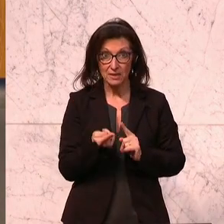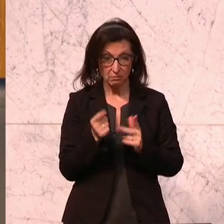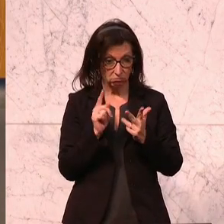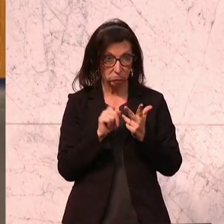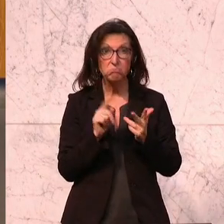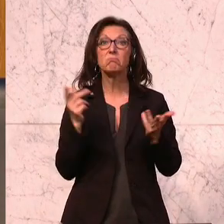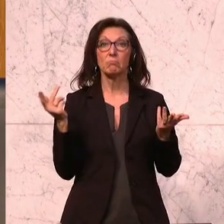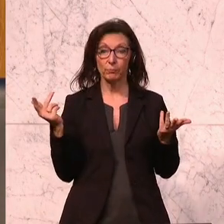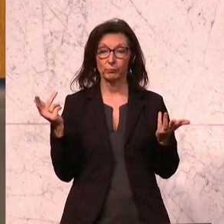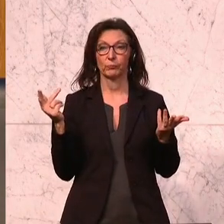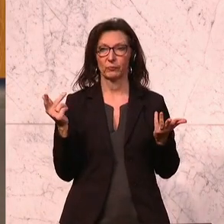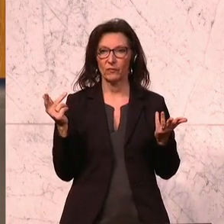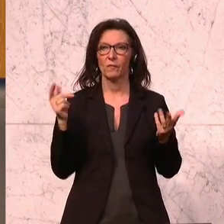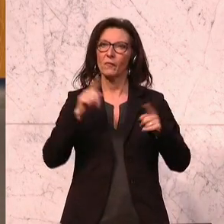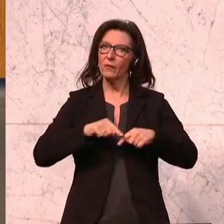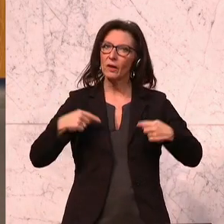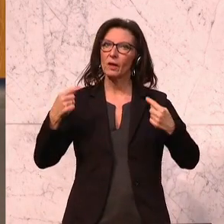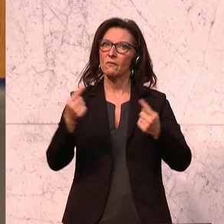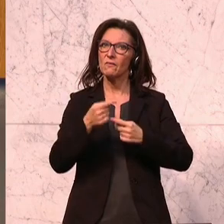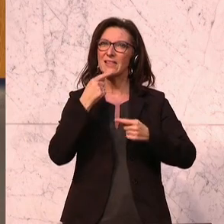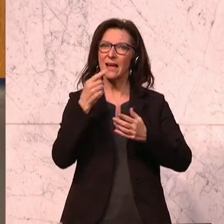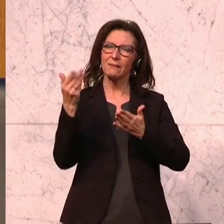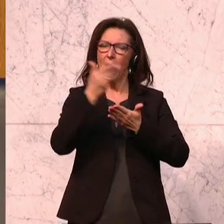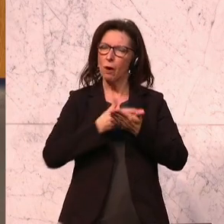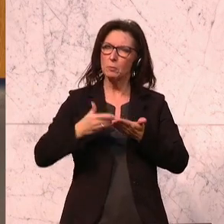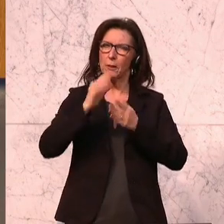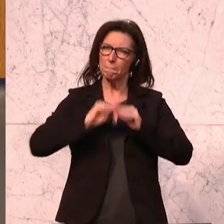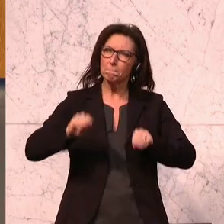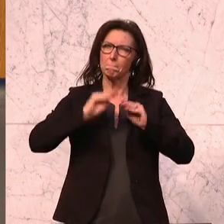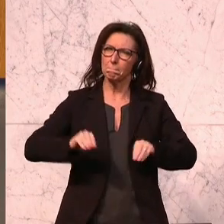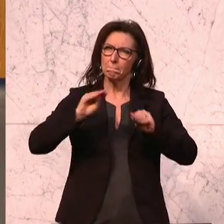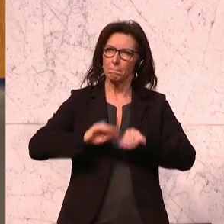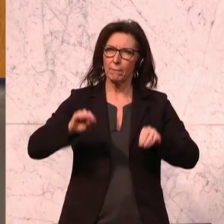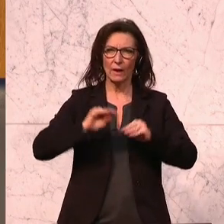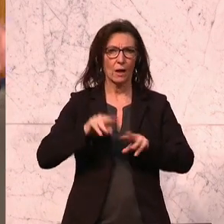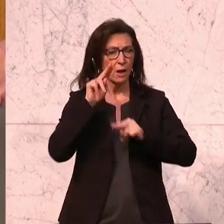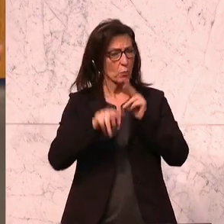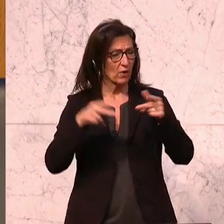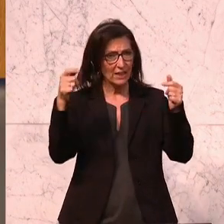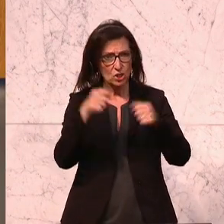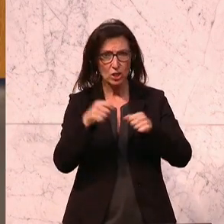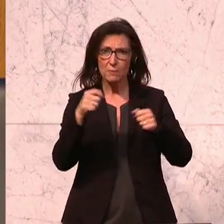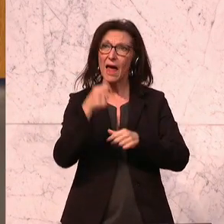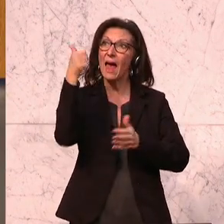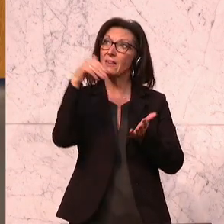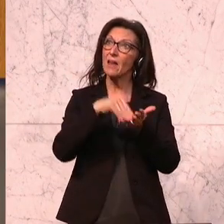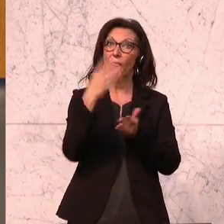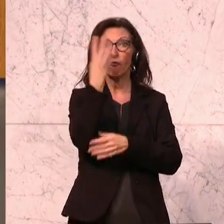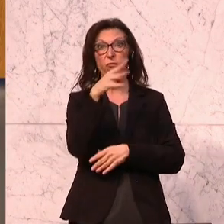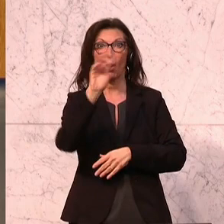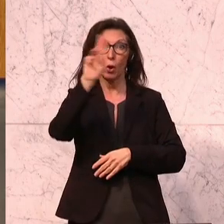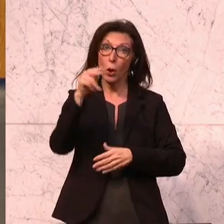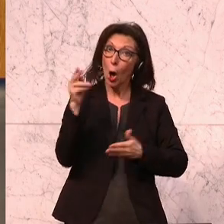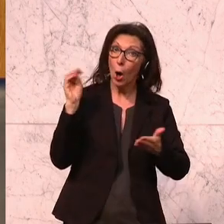entlang der Devise ausbilden, was immer geht. Das Pflegestipendium mit 1.400 Euro verankert, die